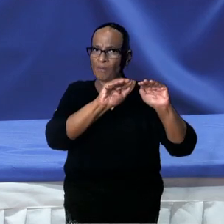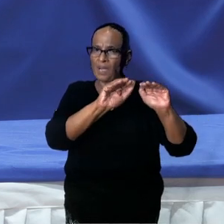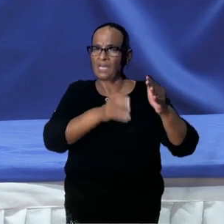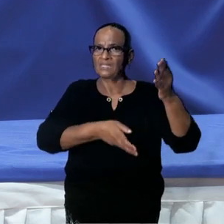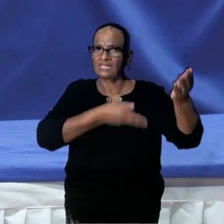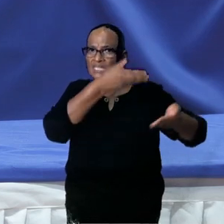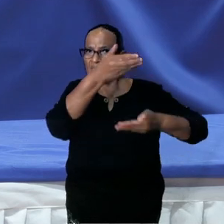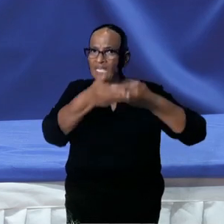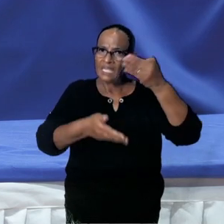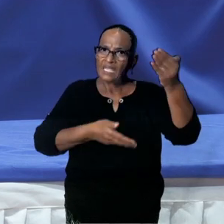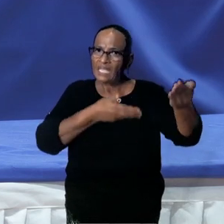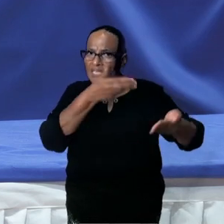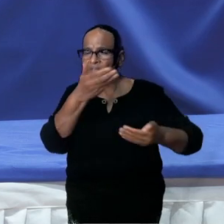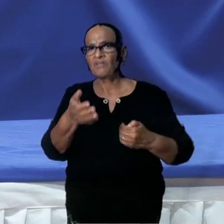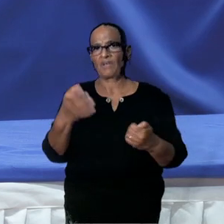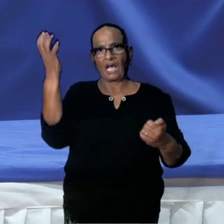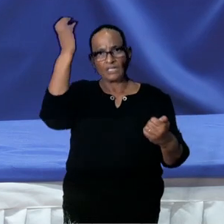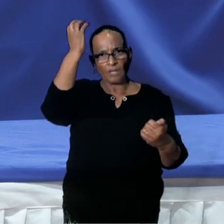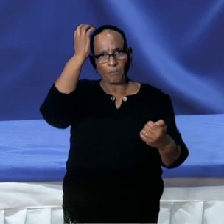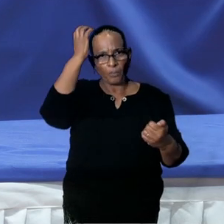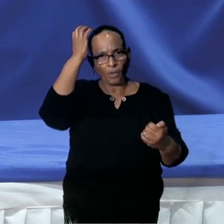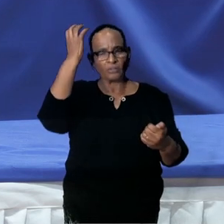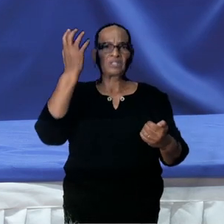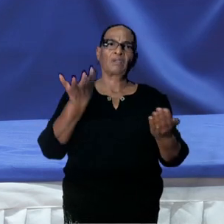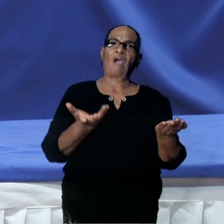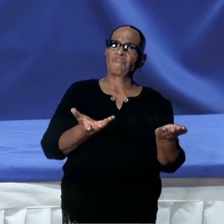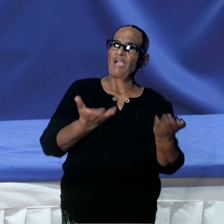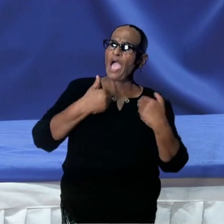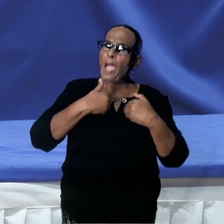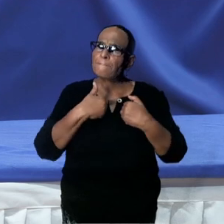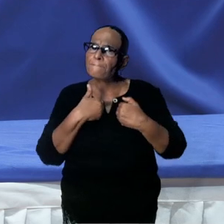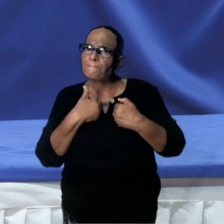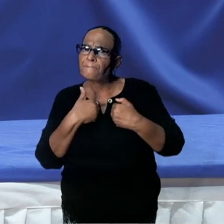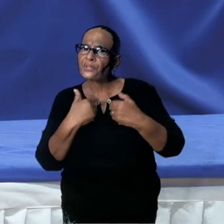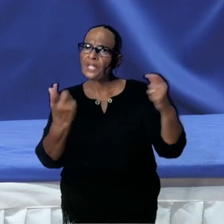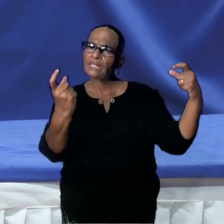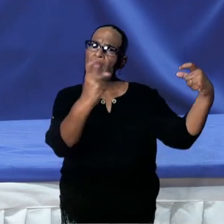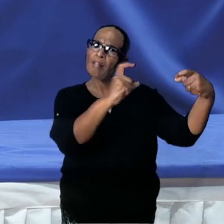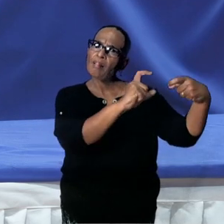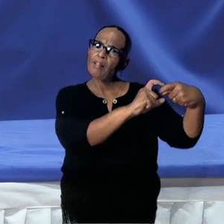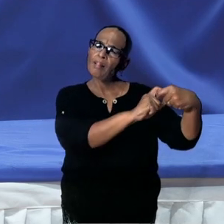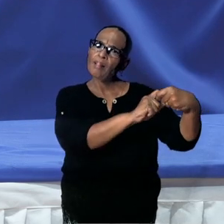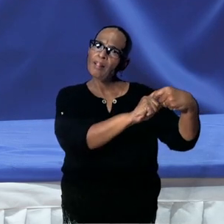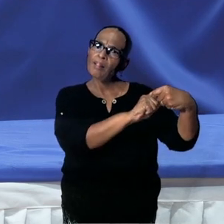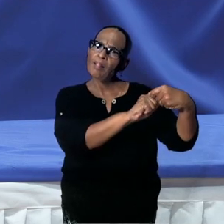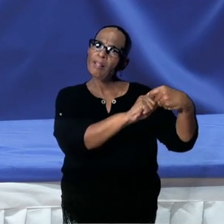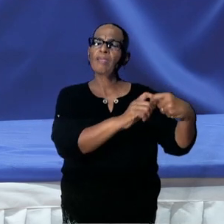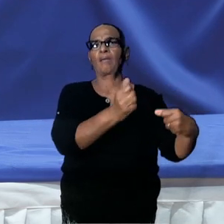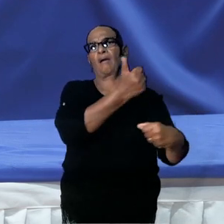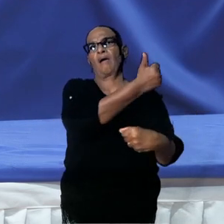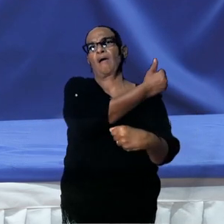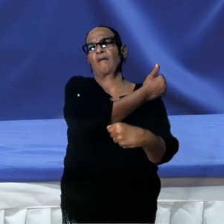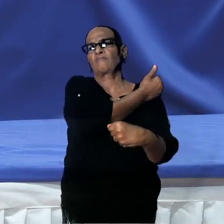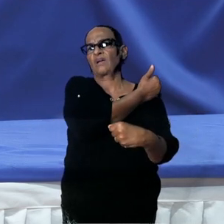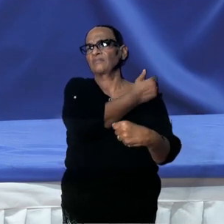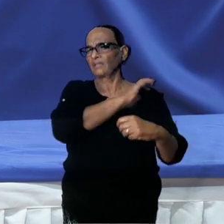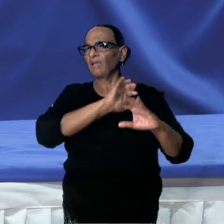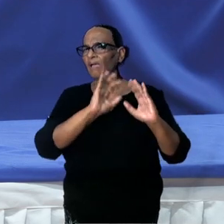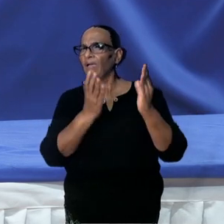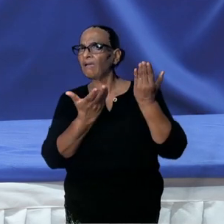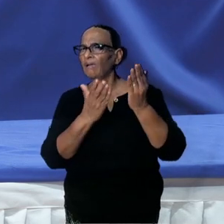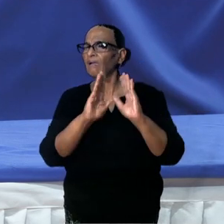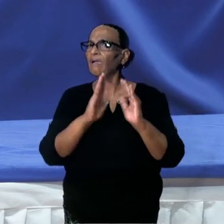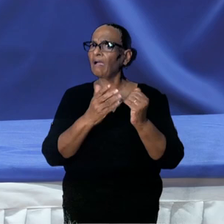omtrent klachten die je hebt ervaren en die gelinkt kan worden aan vaccinatie. Daarvoor zijn er